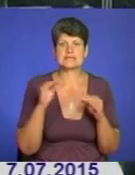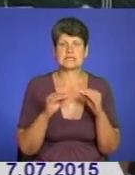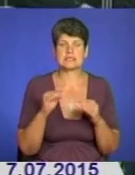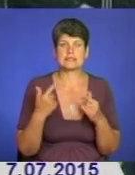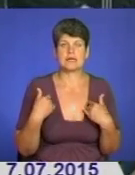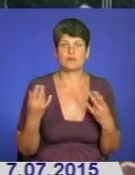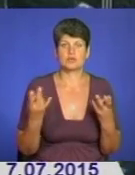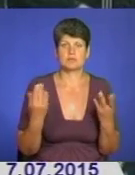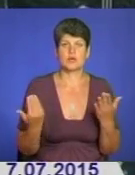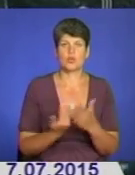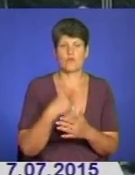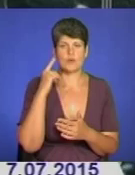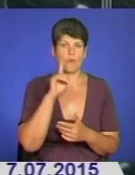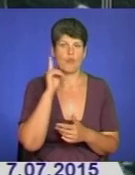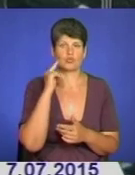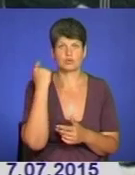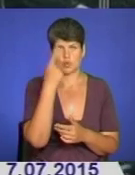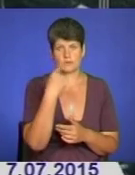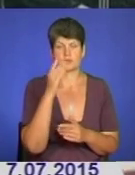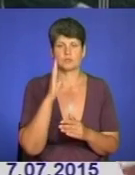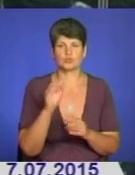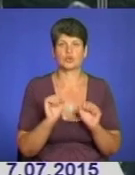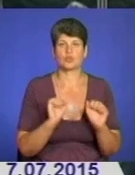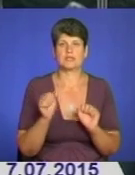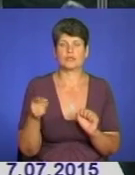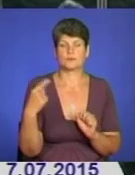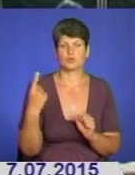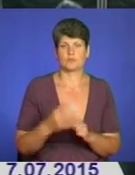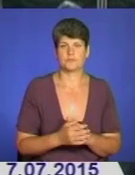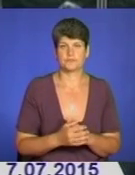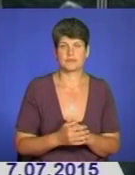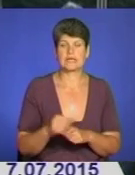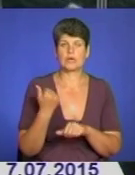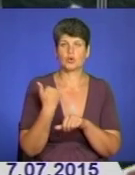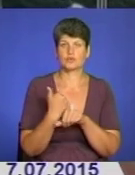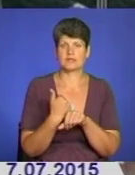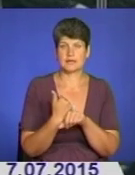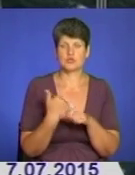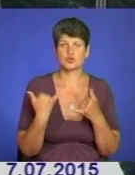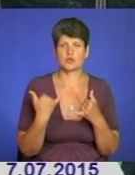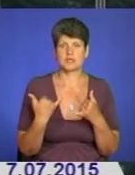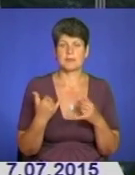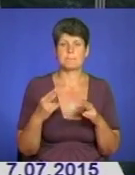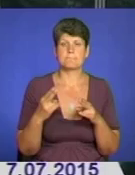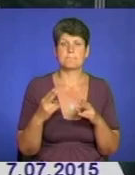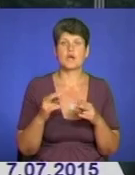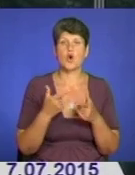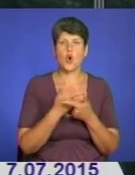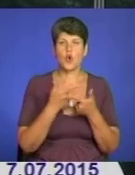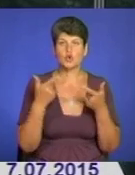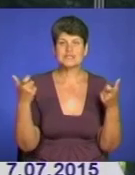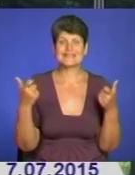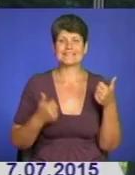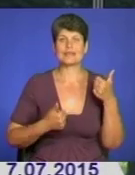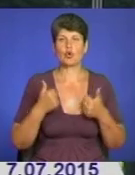нові, молоді обличчя, котрі прийдуть керувати Тернопільською областю. І найголовніше, сьогодні ми безпрецедентно оголосили конкурс